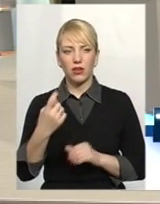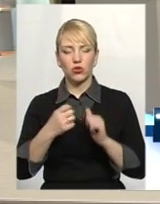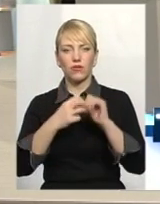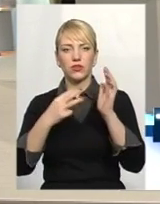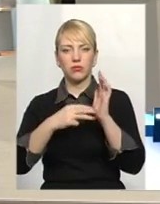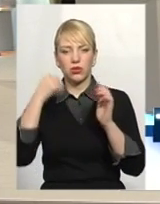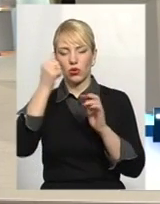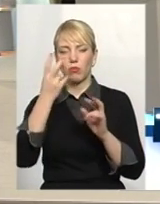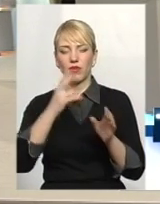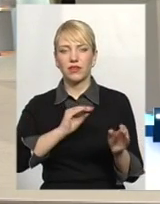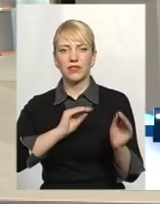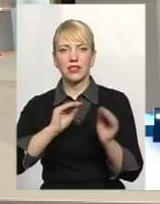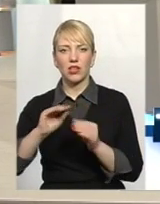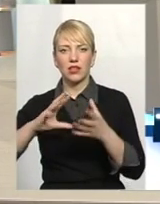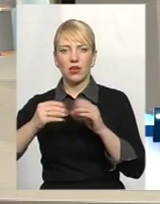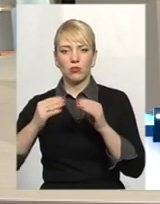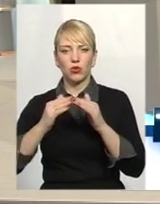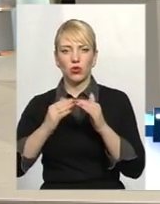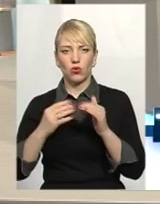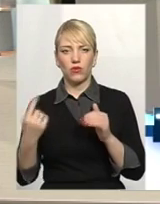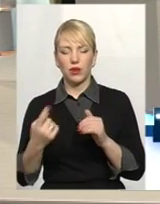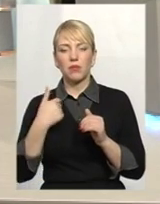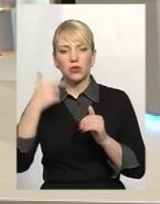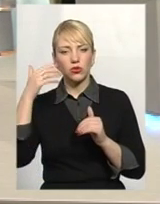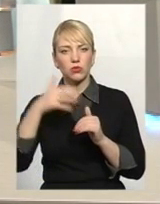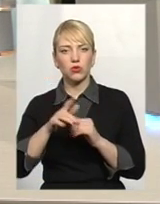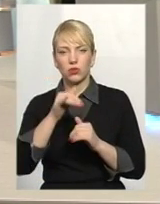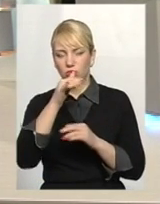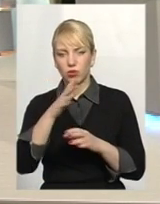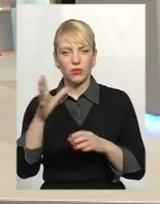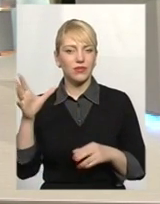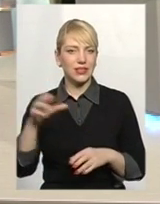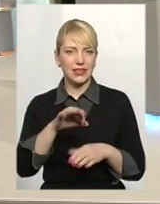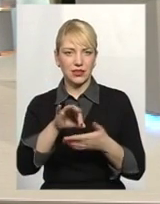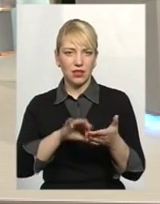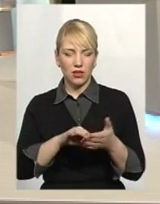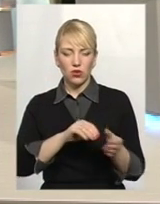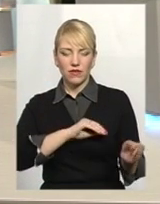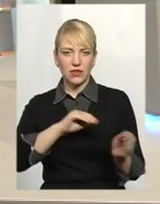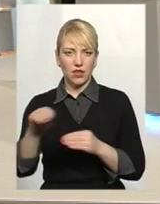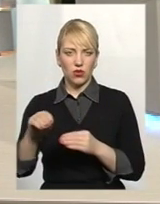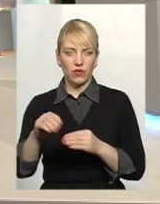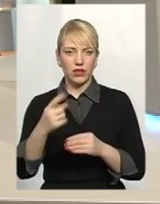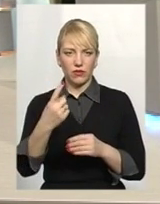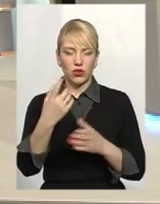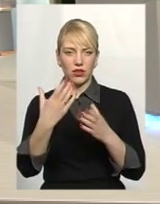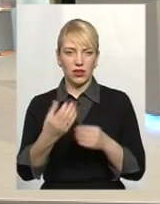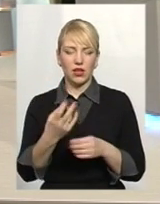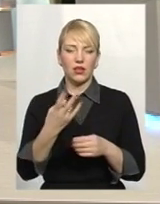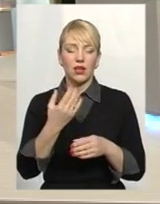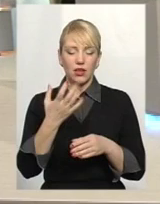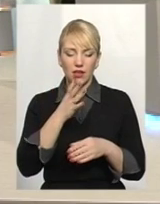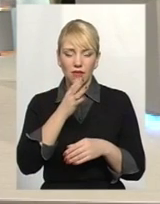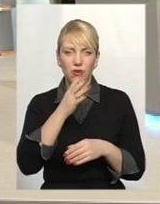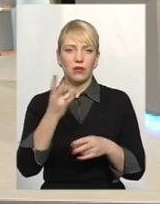ситуацію, що не можна зразу в один день всім споживачам встановити ці лічильники. Тому є певна процедура, є певний період